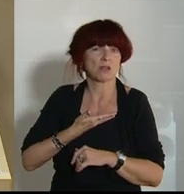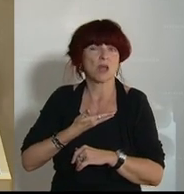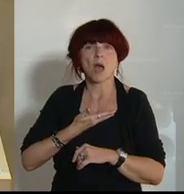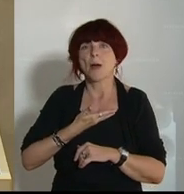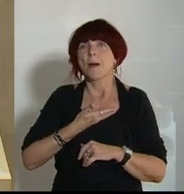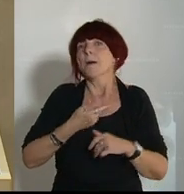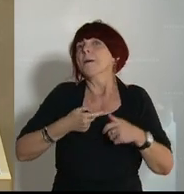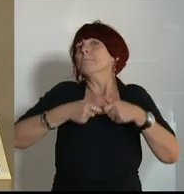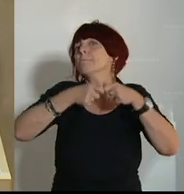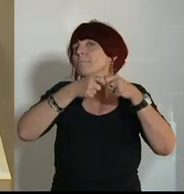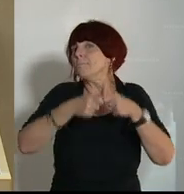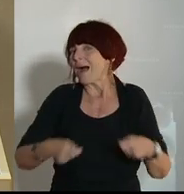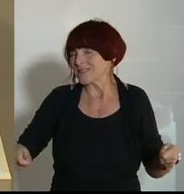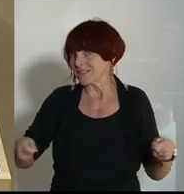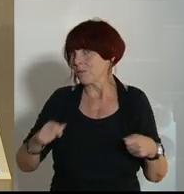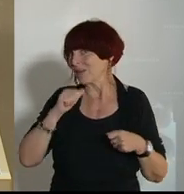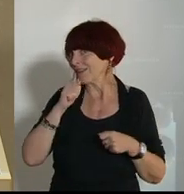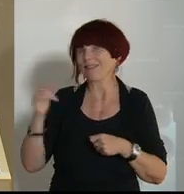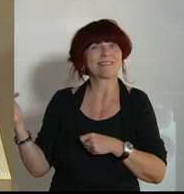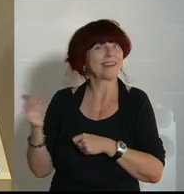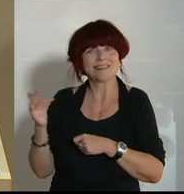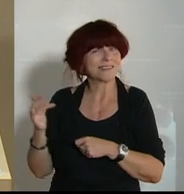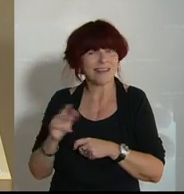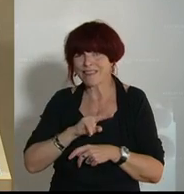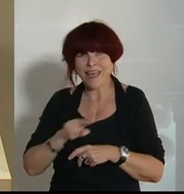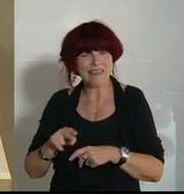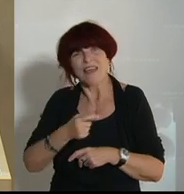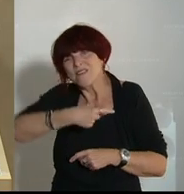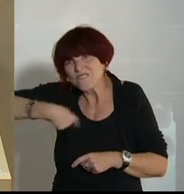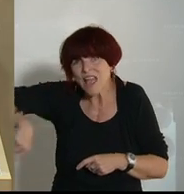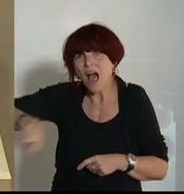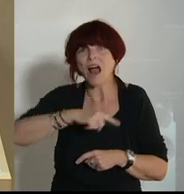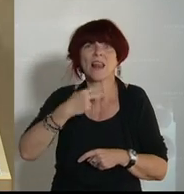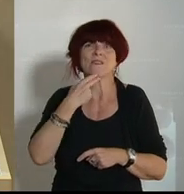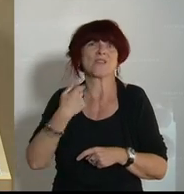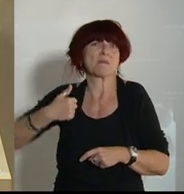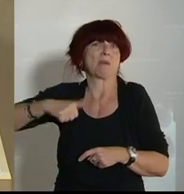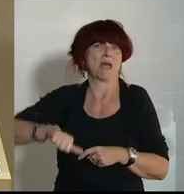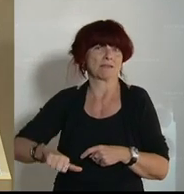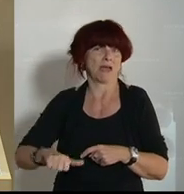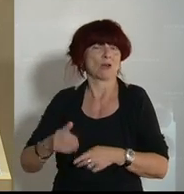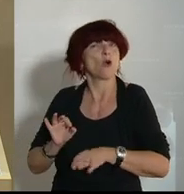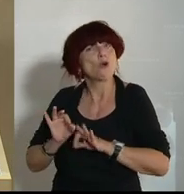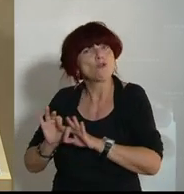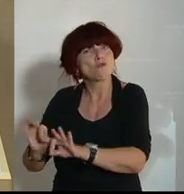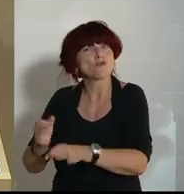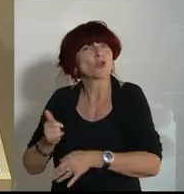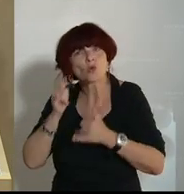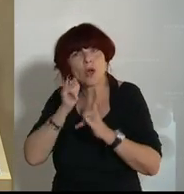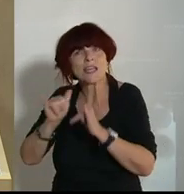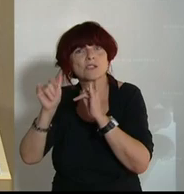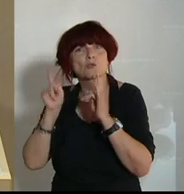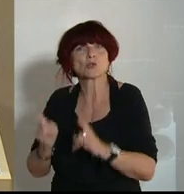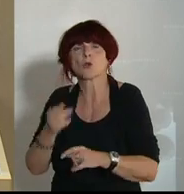kritisieren, wir wollen ja alle vom Herzen heraus unseren Beitrag leisten, dass es dem Tourismus besser geht. Und das ist keine